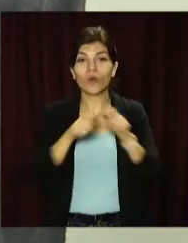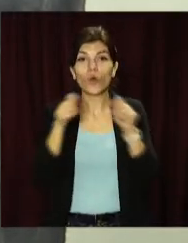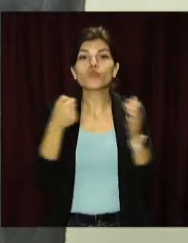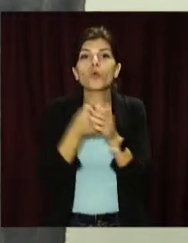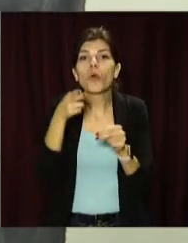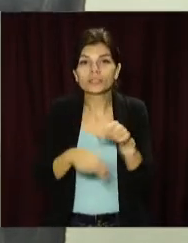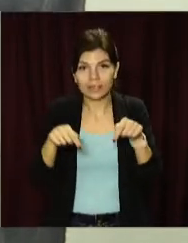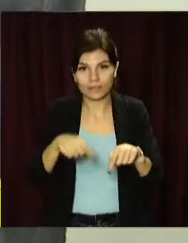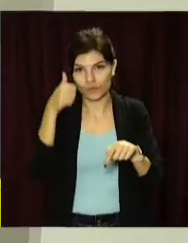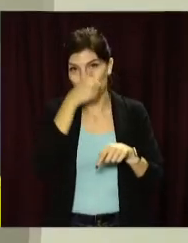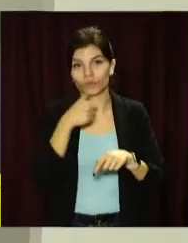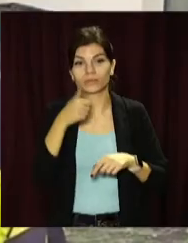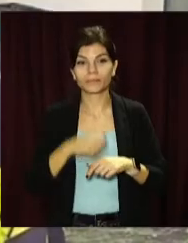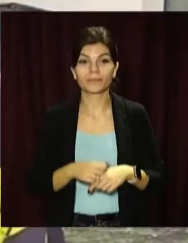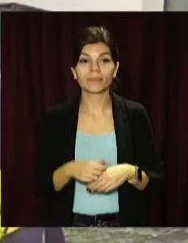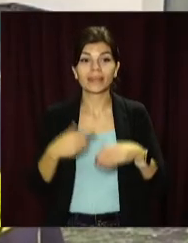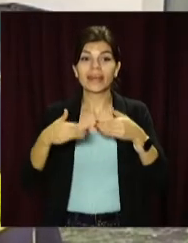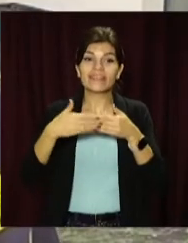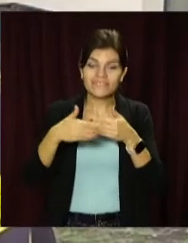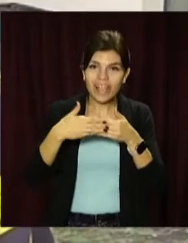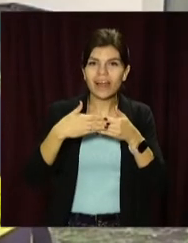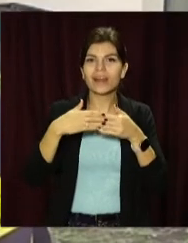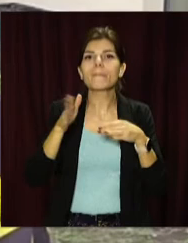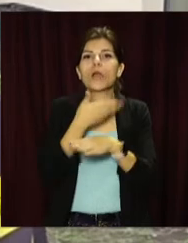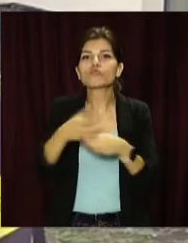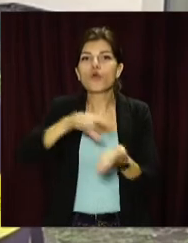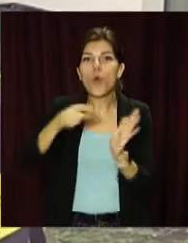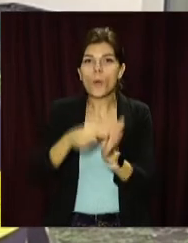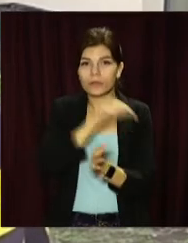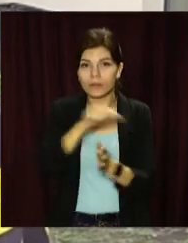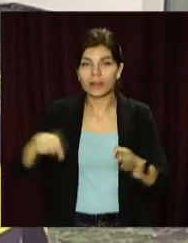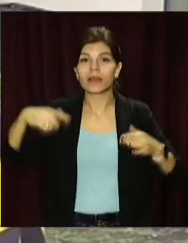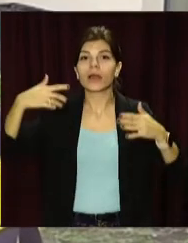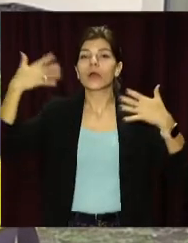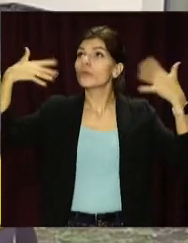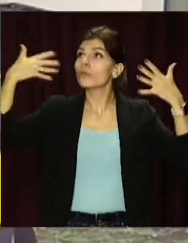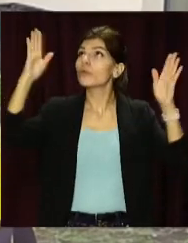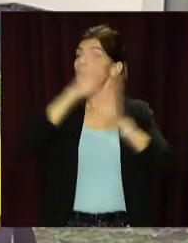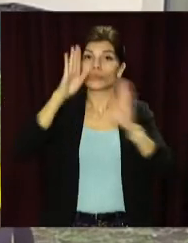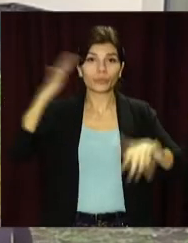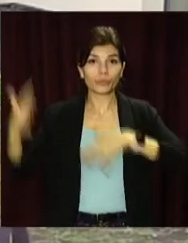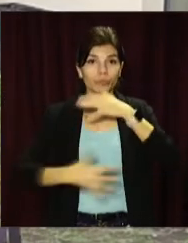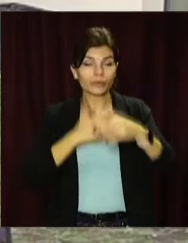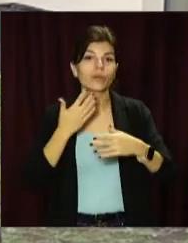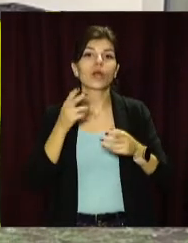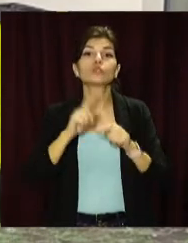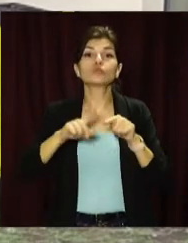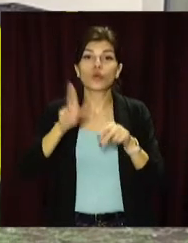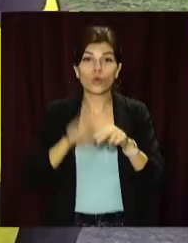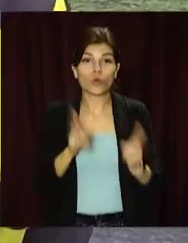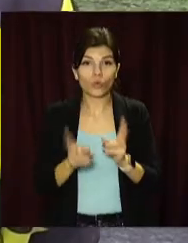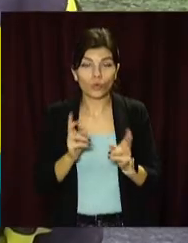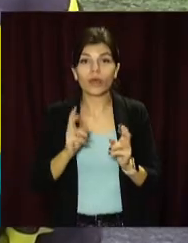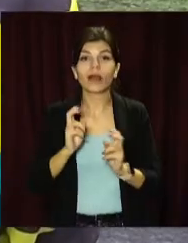відкриють до кінця року. Двірі міжкомнатні всі встановлені, вентиляція готова. Зараз закінчуємо